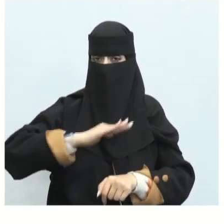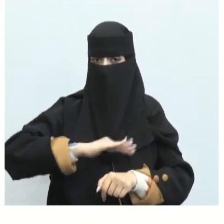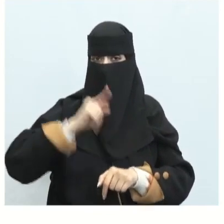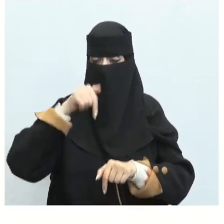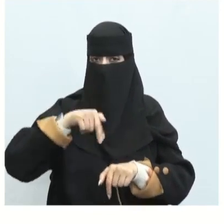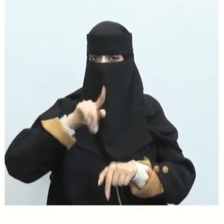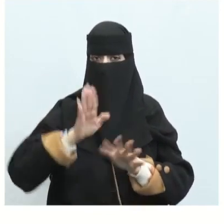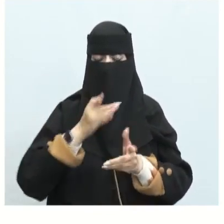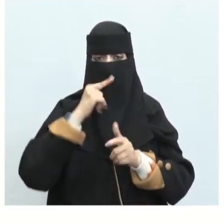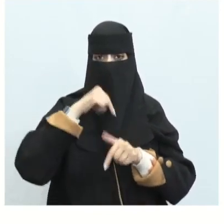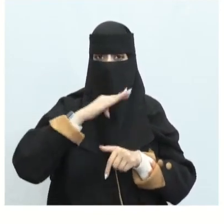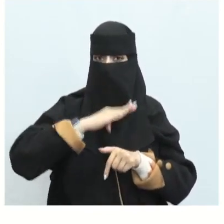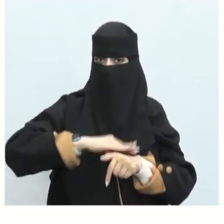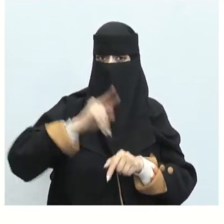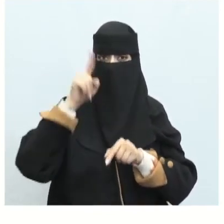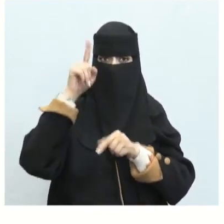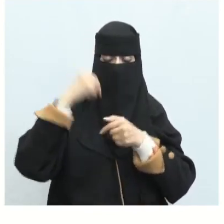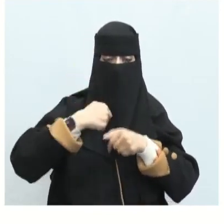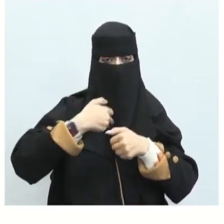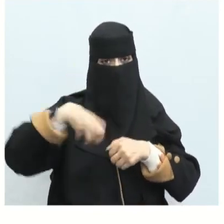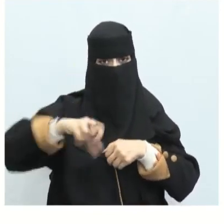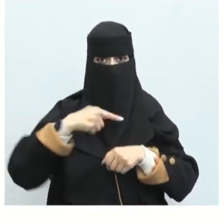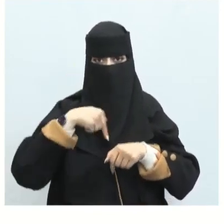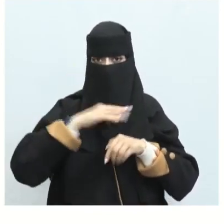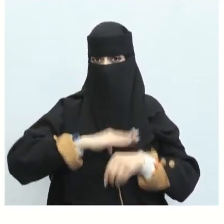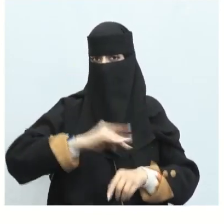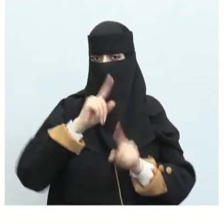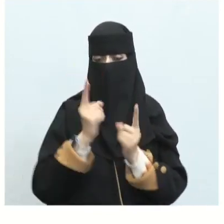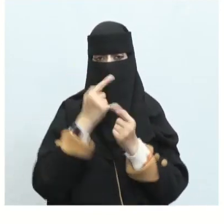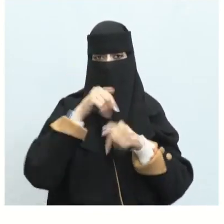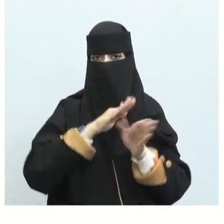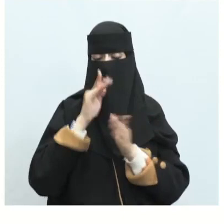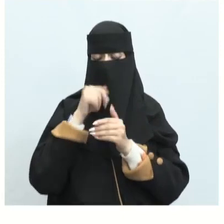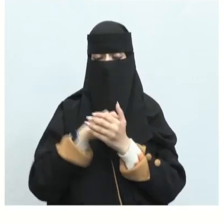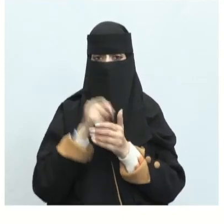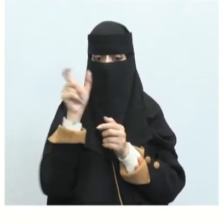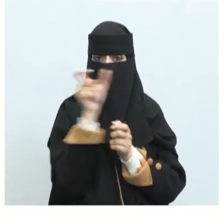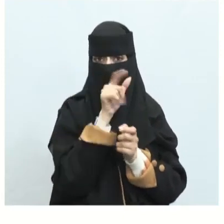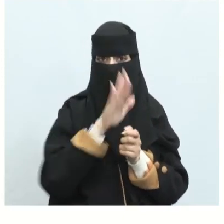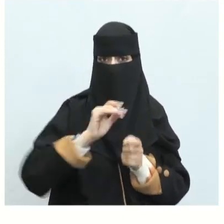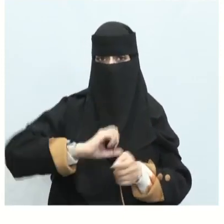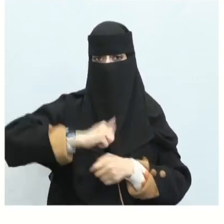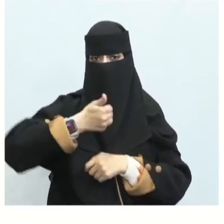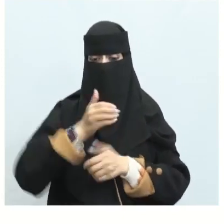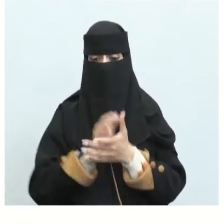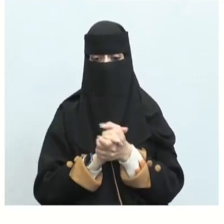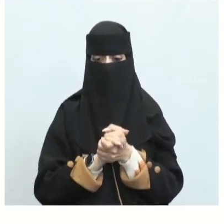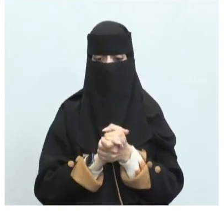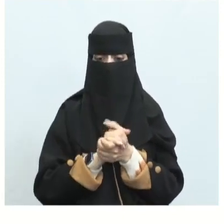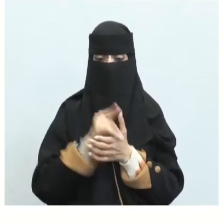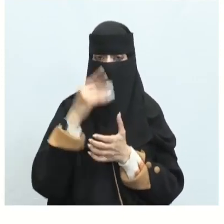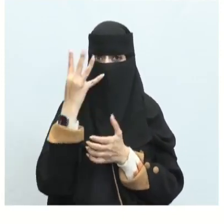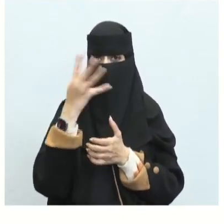والرضاء بالنصيب يعني كيف أن الله سبحانه قد جعلنا هذا القسم وهذا النصيب فنحن نرضى بما قسم الله لنا احفظ